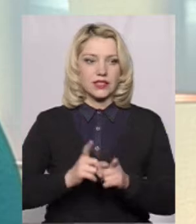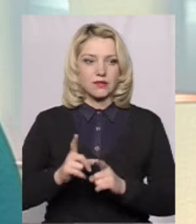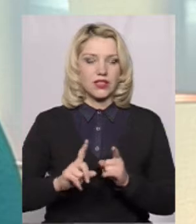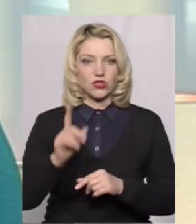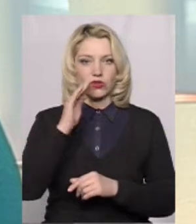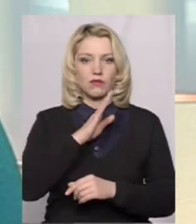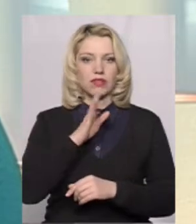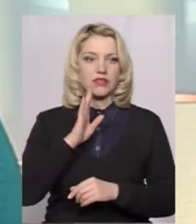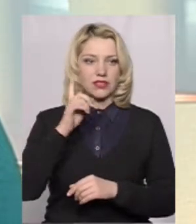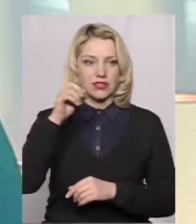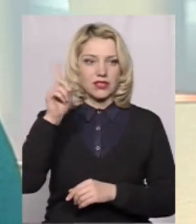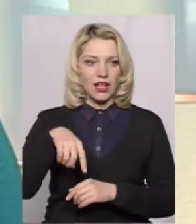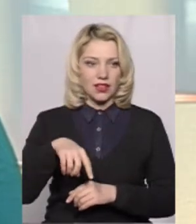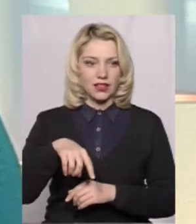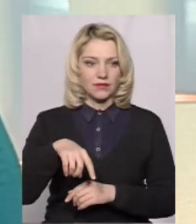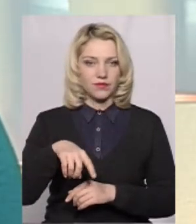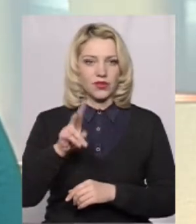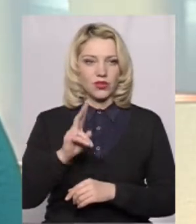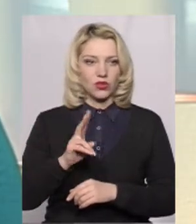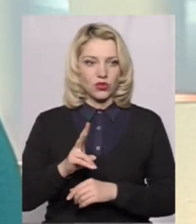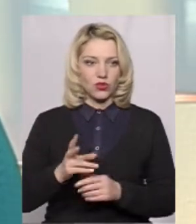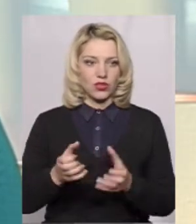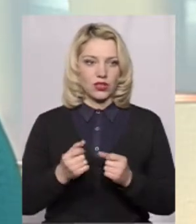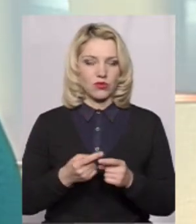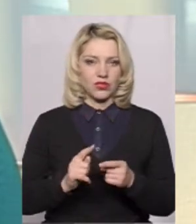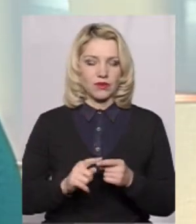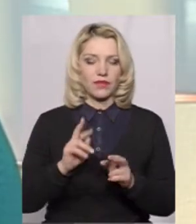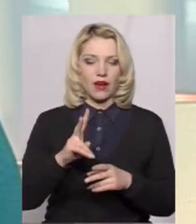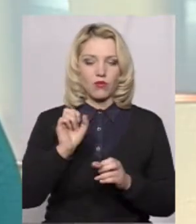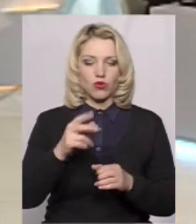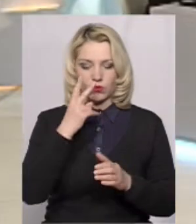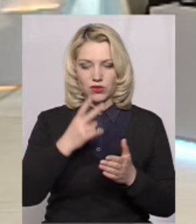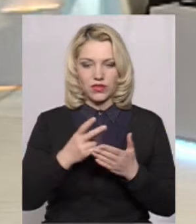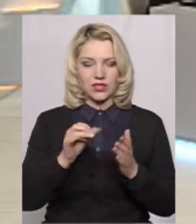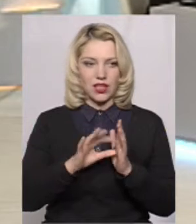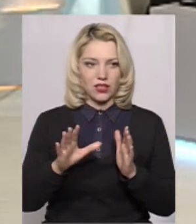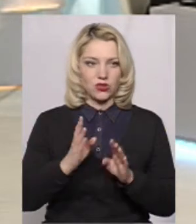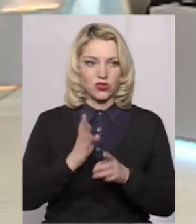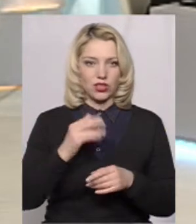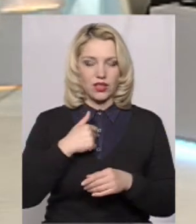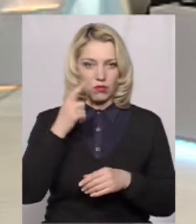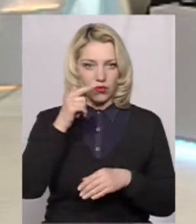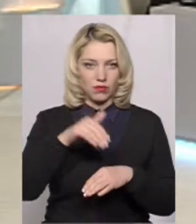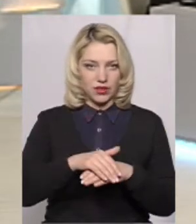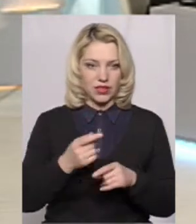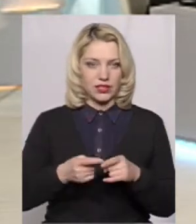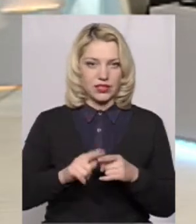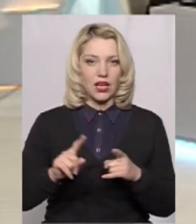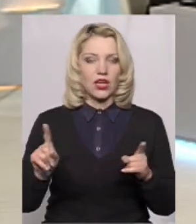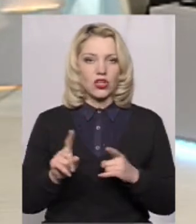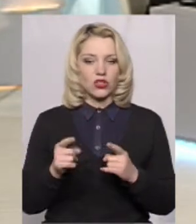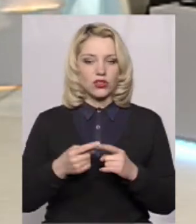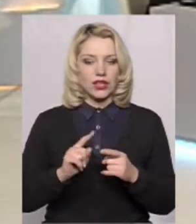щоб батьки знали, хто підтримується. це можна подивитися. Я побачила це, помітила це, що